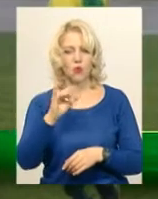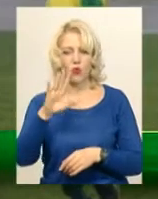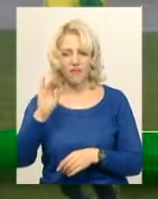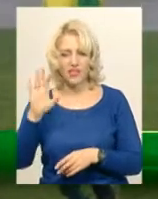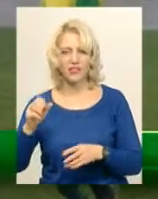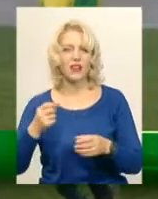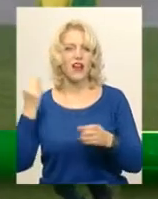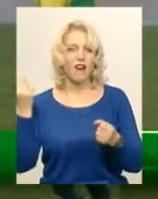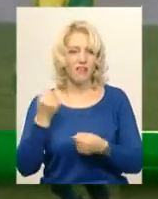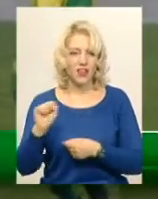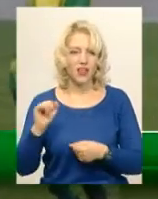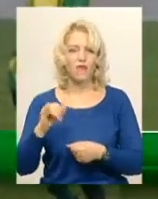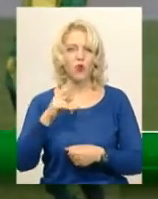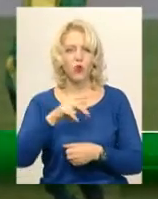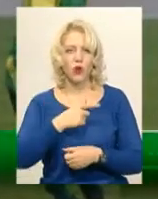кубку «Амберка» по Литві.